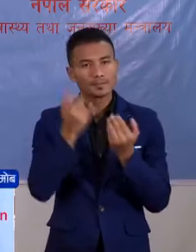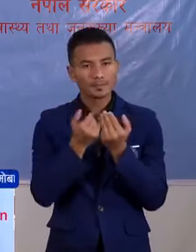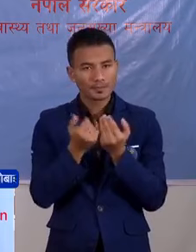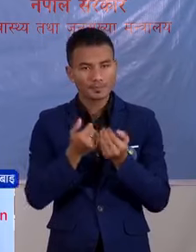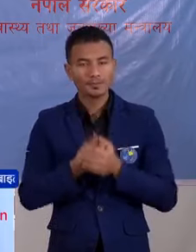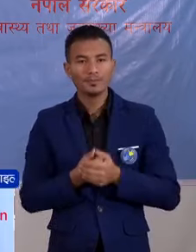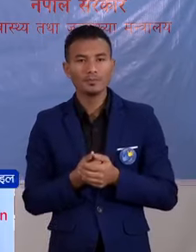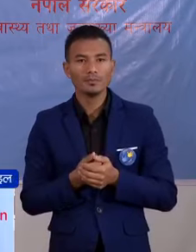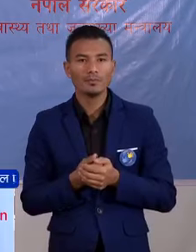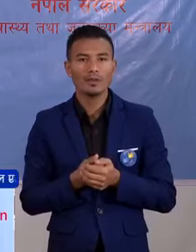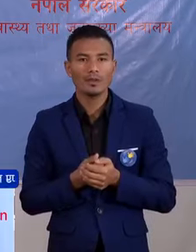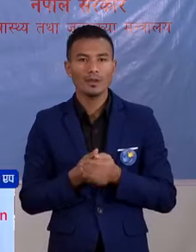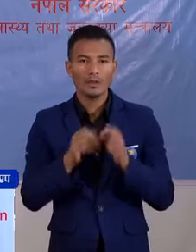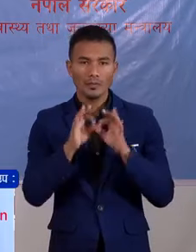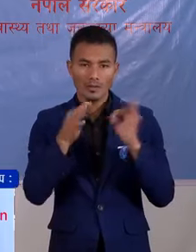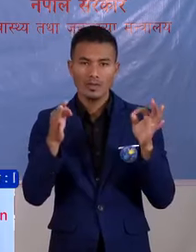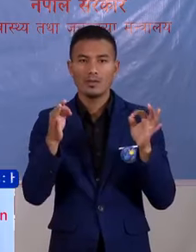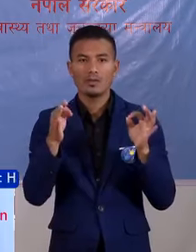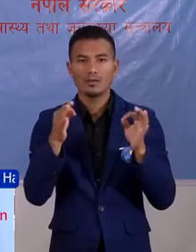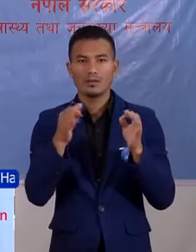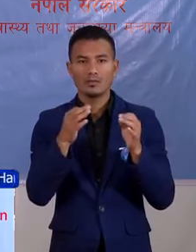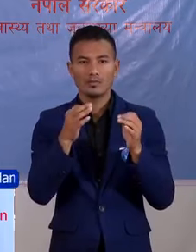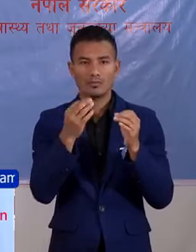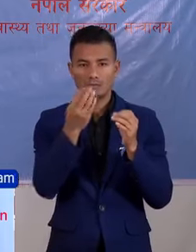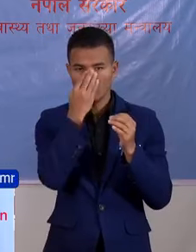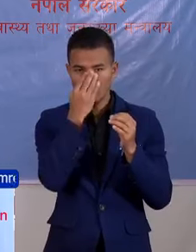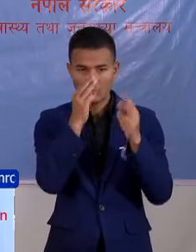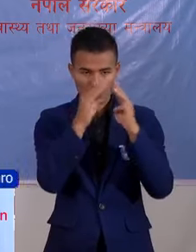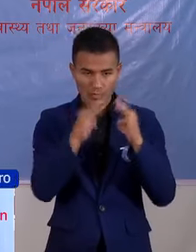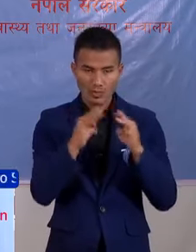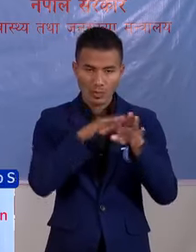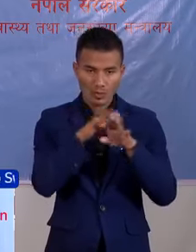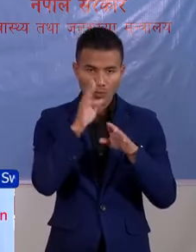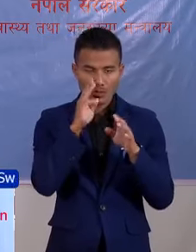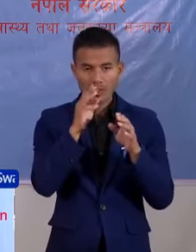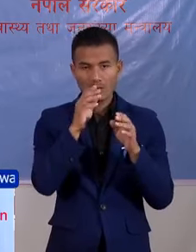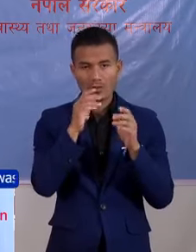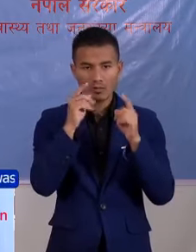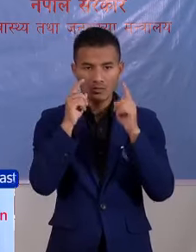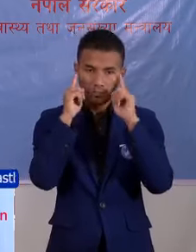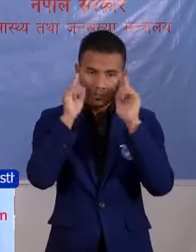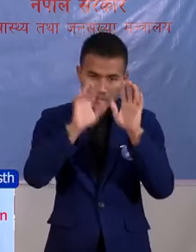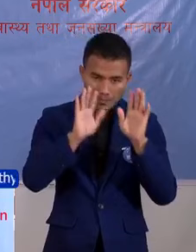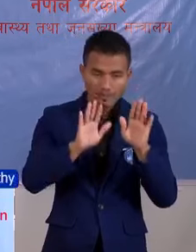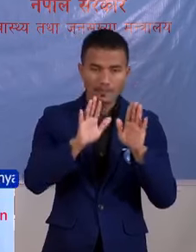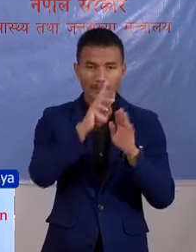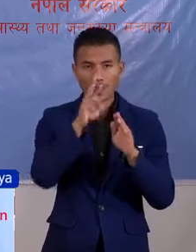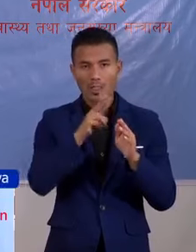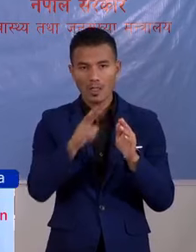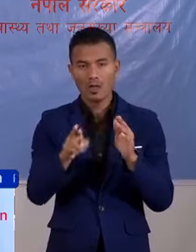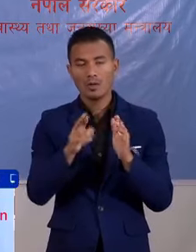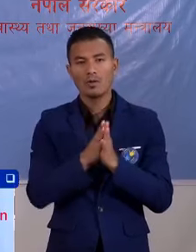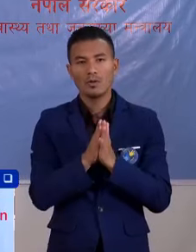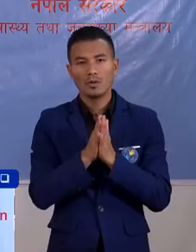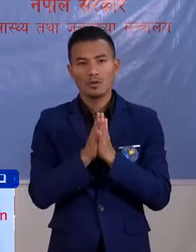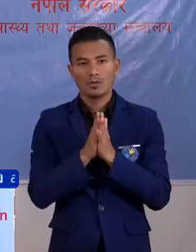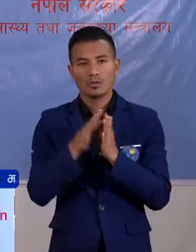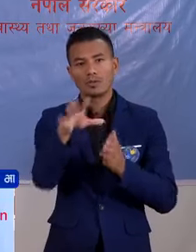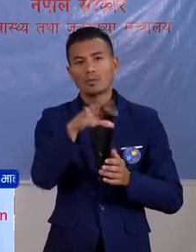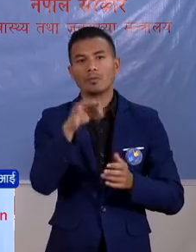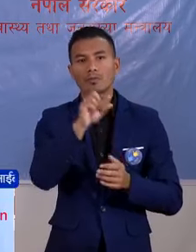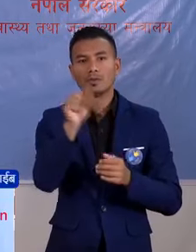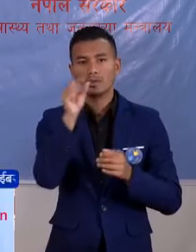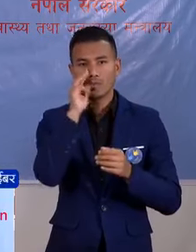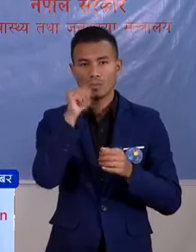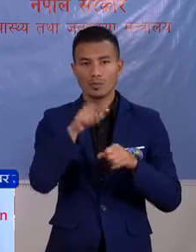पिविन्न अस्ची तरुमा अपना उनुपरने सतर कता र समग्रमा